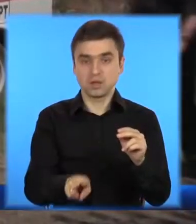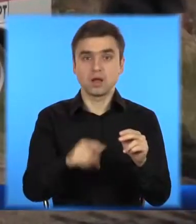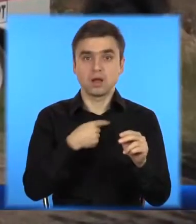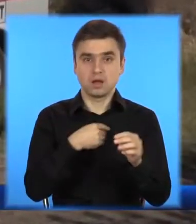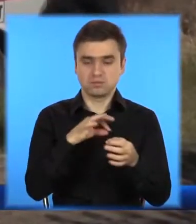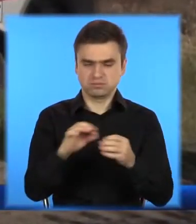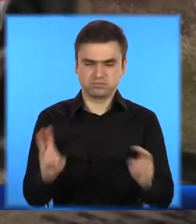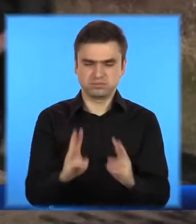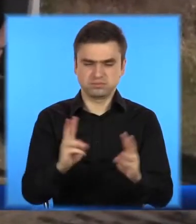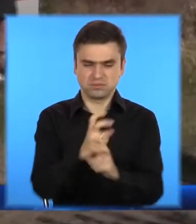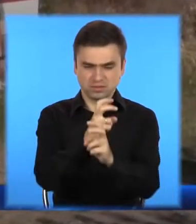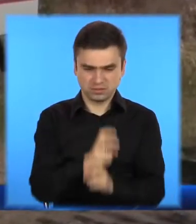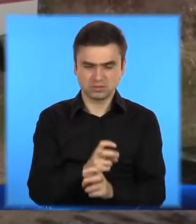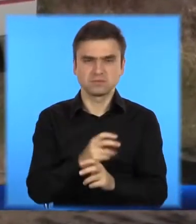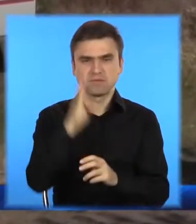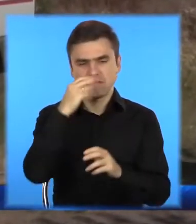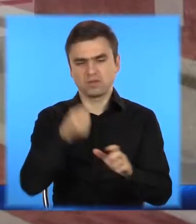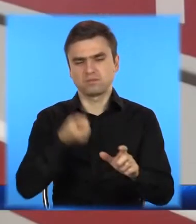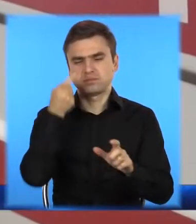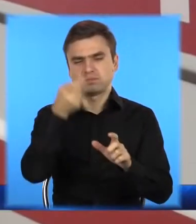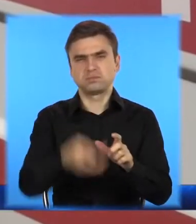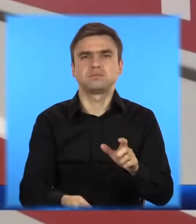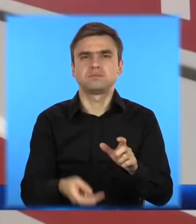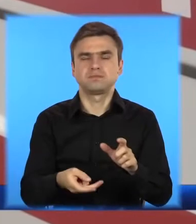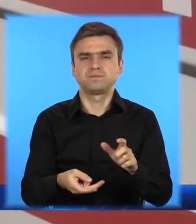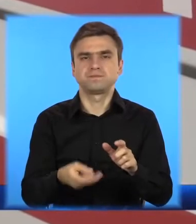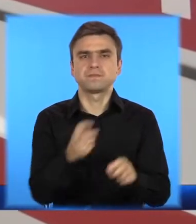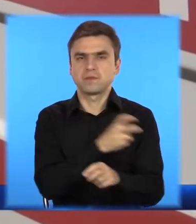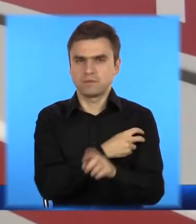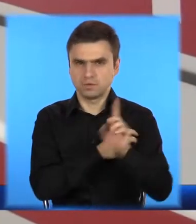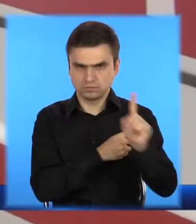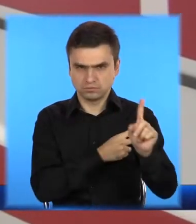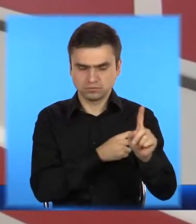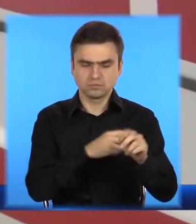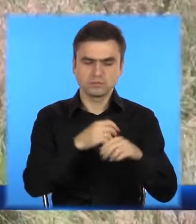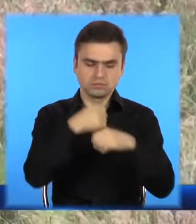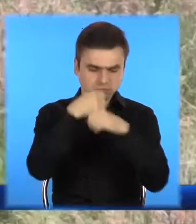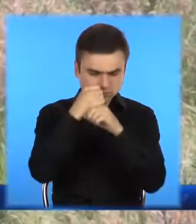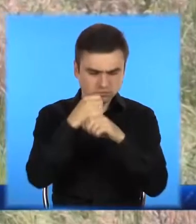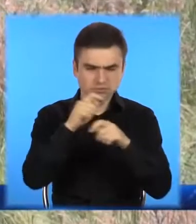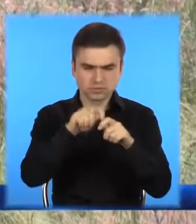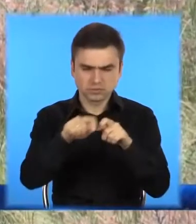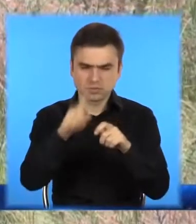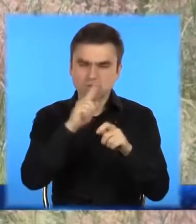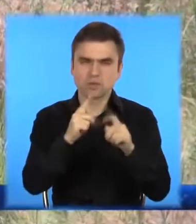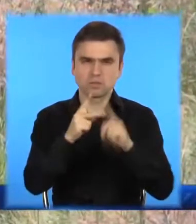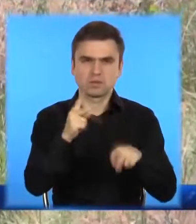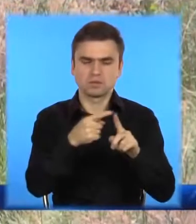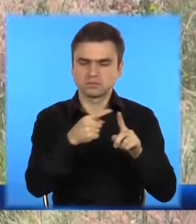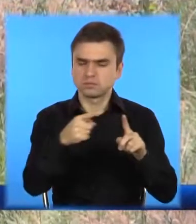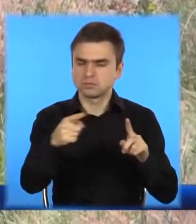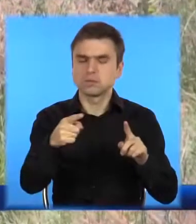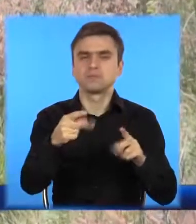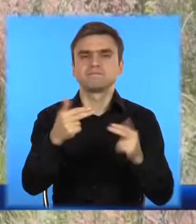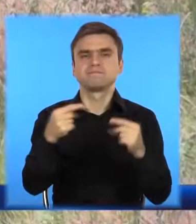місяці експертизи підтвердили, знайдені у воді рештки тіла дійсно належать зниклій Аміні. Самі батьки своєї провини